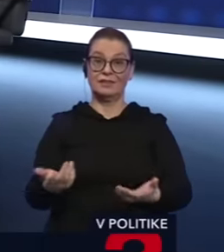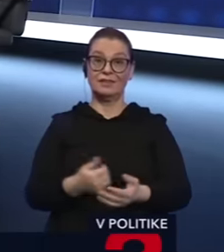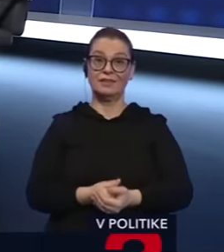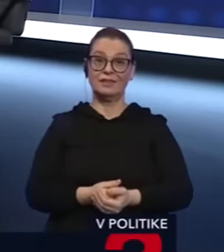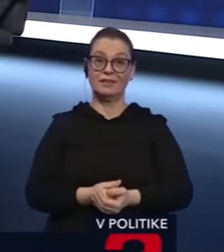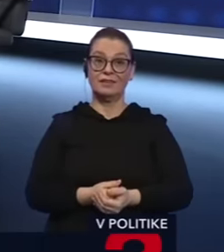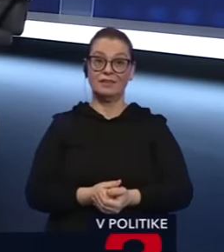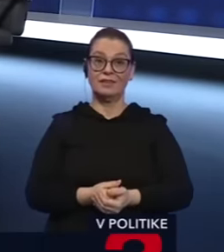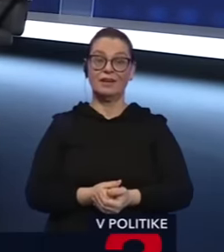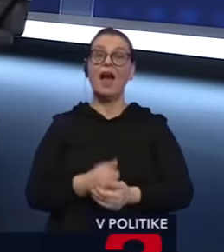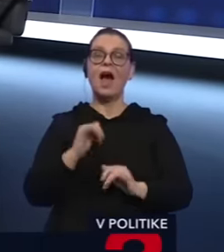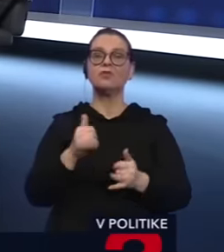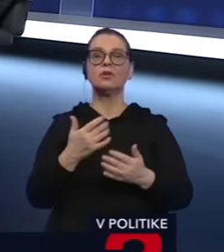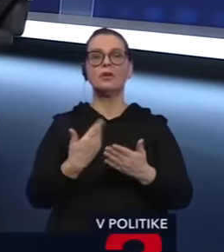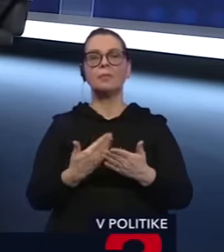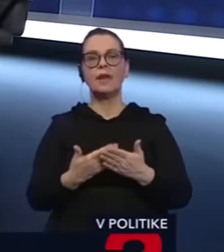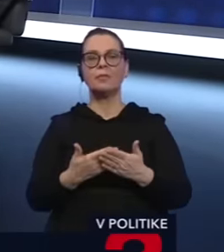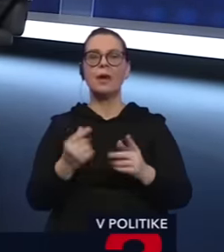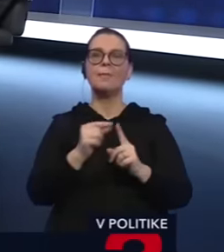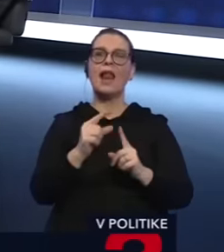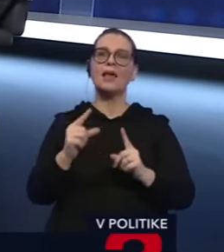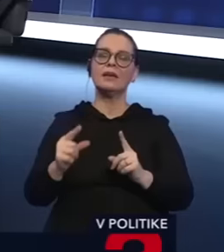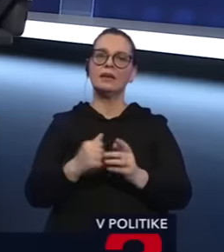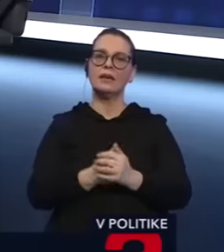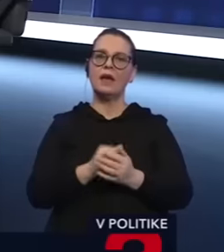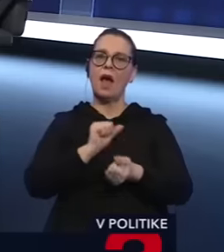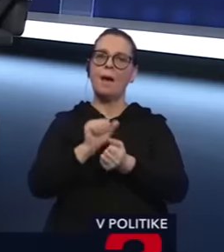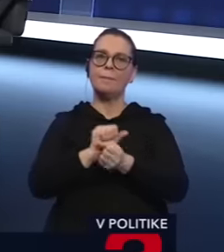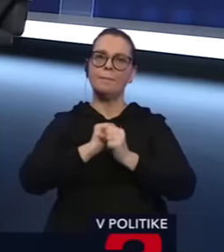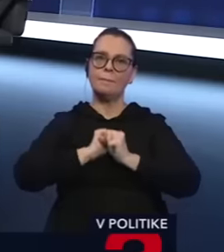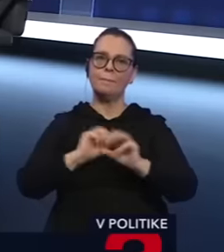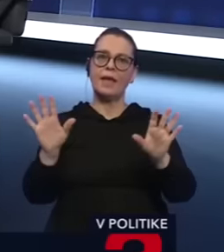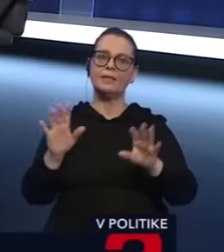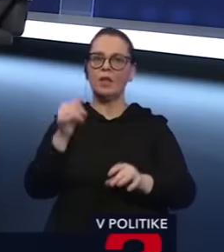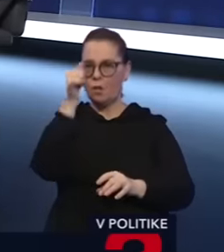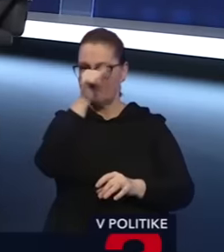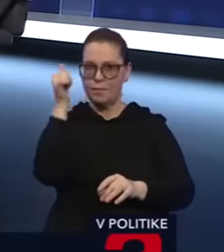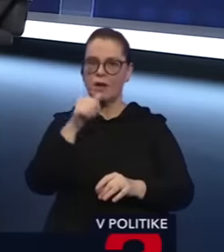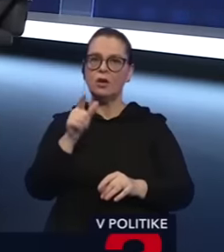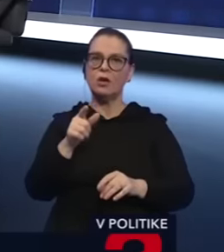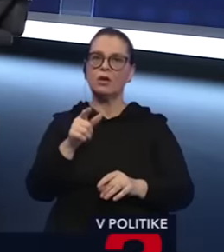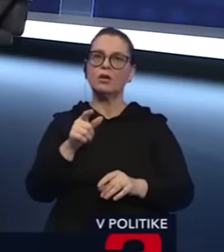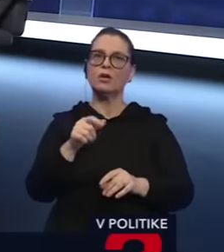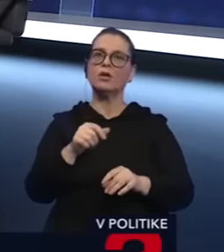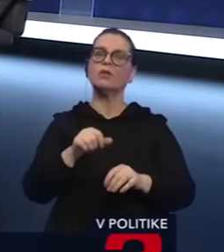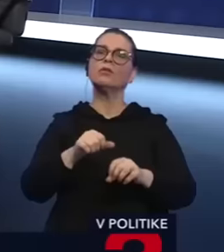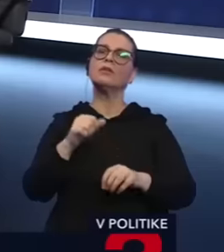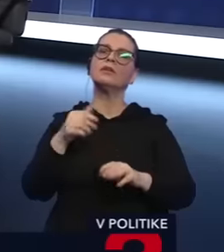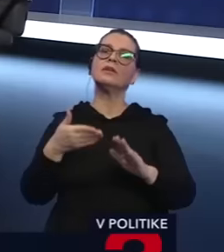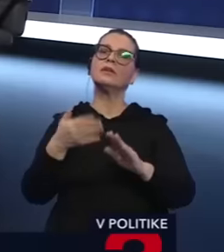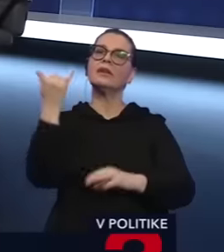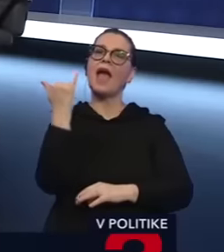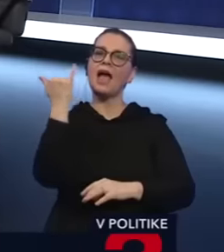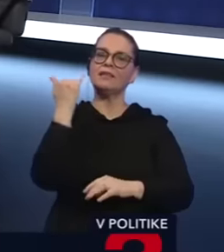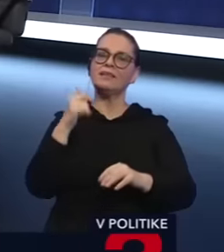znam, čiže... Spomínal meno Peter Pellegrini a v médiách sa objavilo taktiež meno guvernéra MBS, že ich skutky